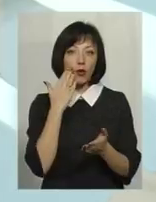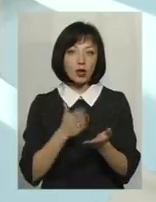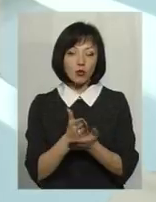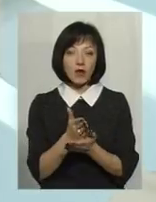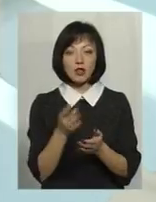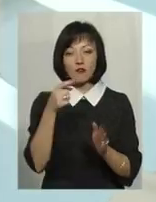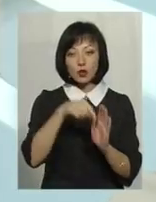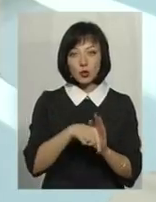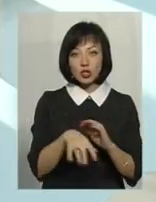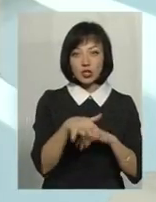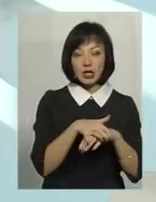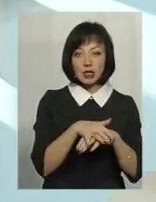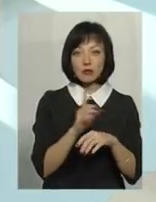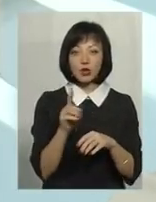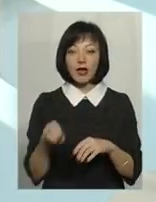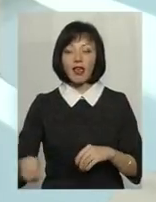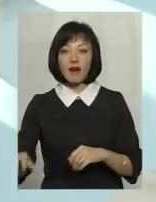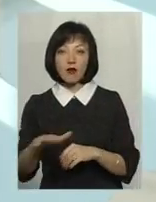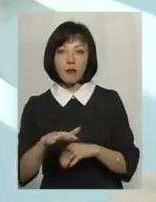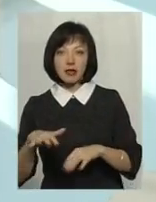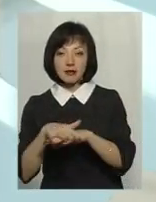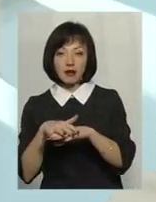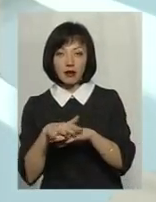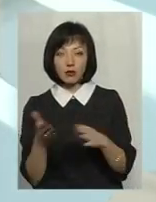чи це буде внутрішній ринок, чи це буде європейський ринок.